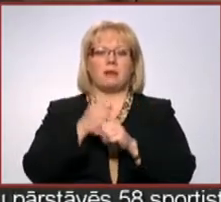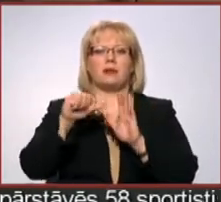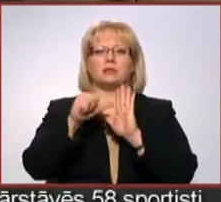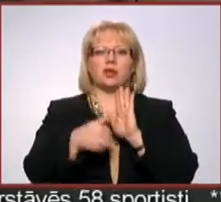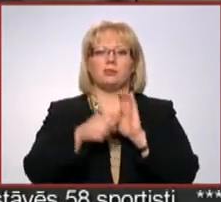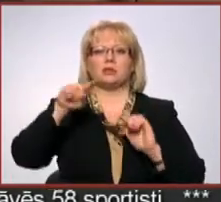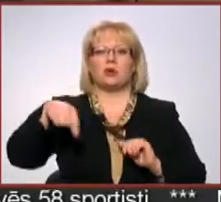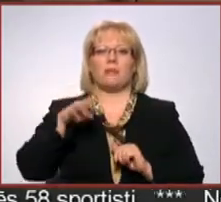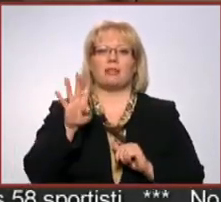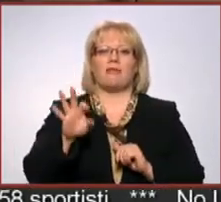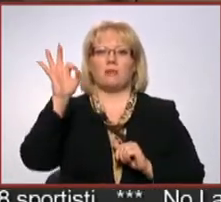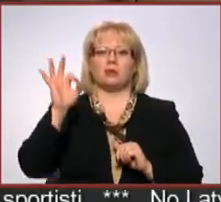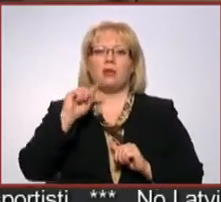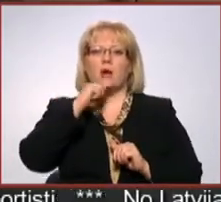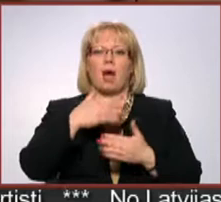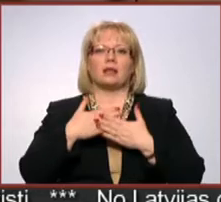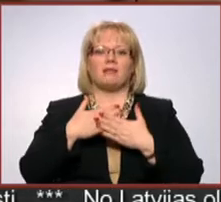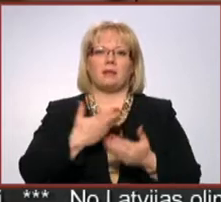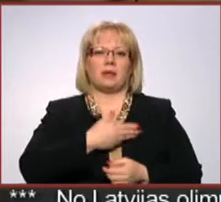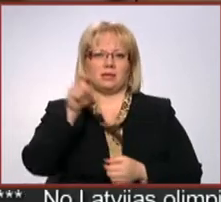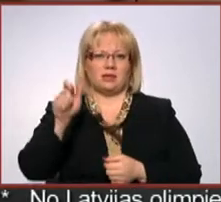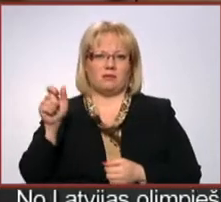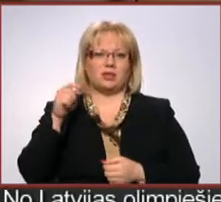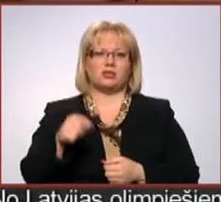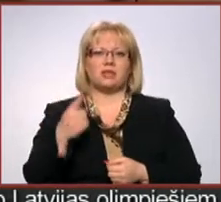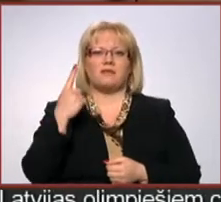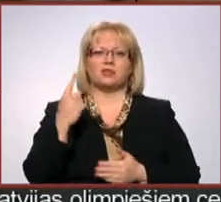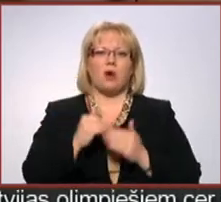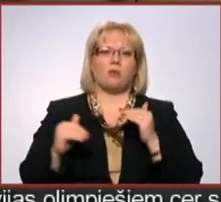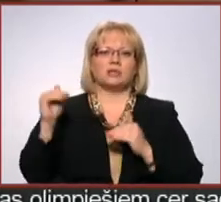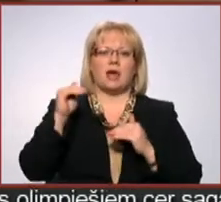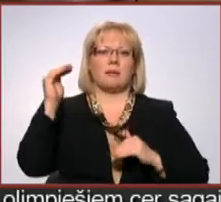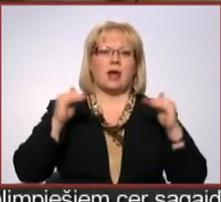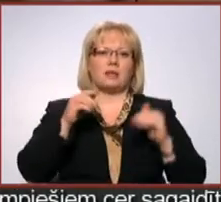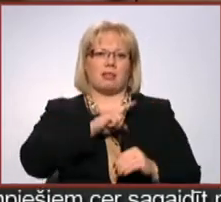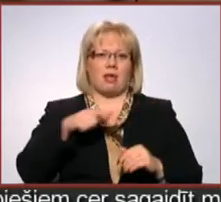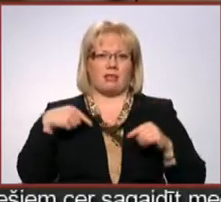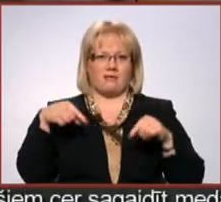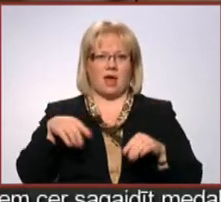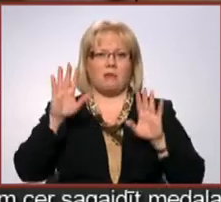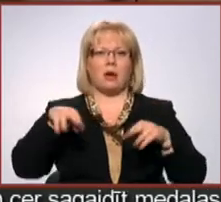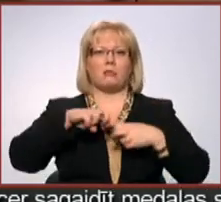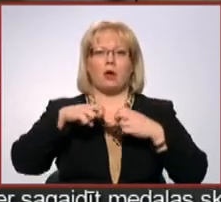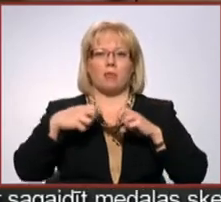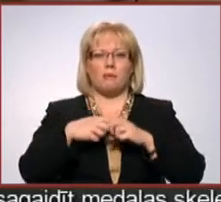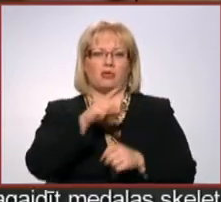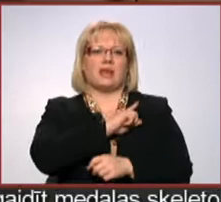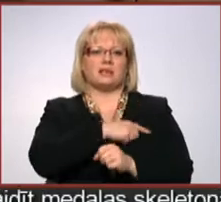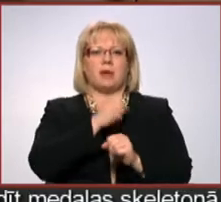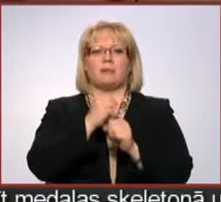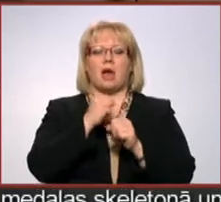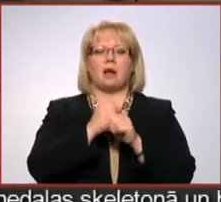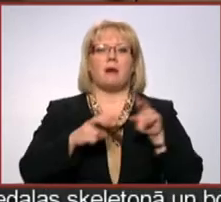,9% no ekonomiskā aktīvajiem iedzīvotājiem. Šis ir viens no augstākajiem rādītājiem Latvijā. Par problēmām un